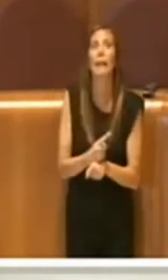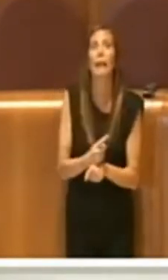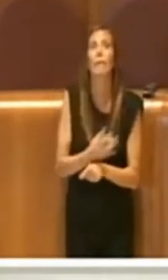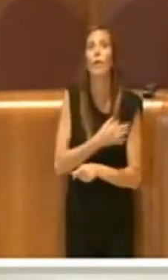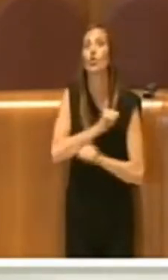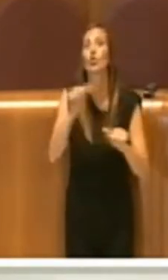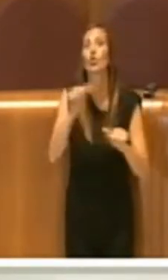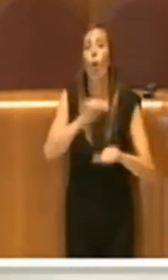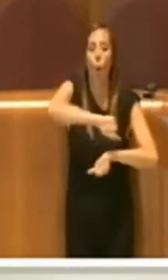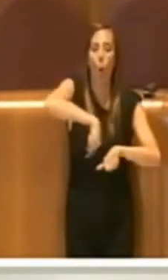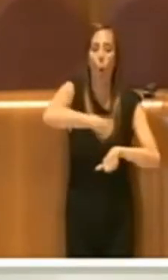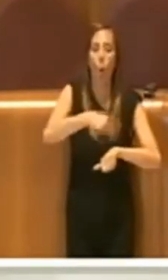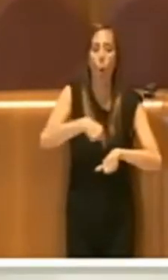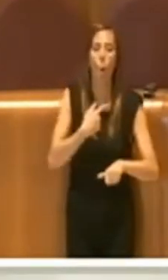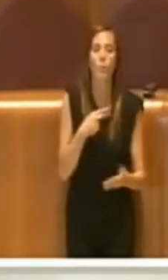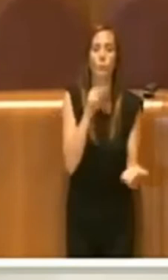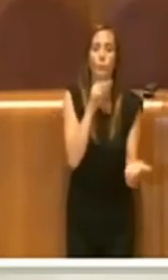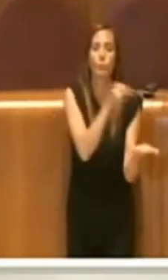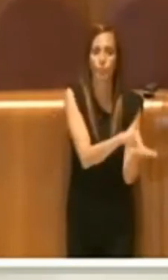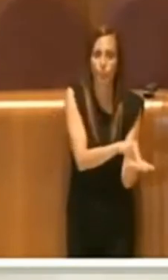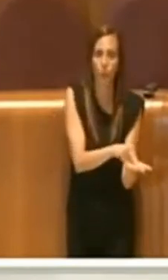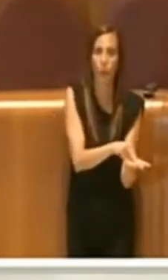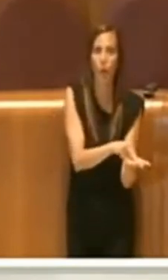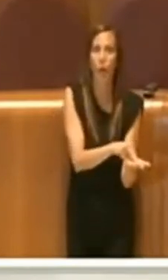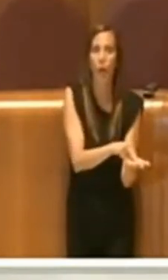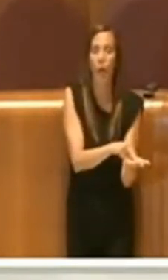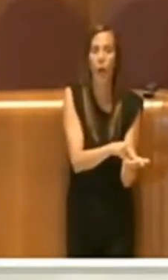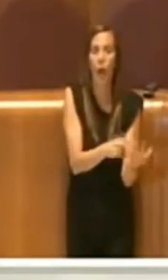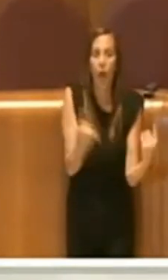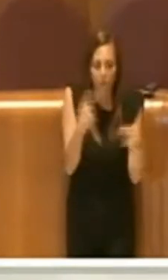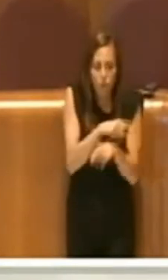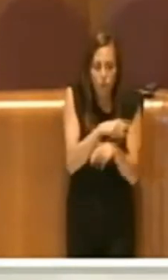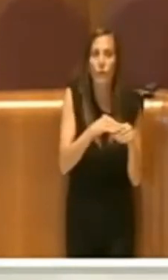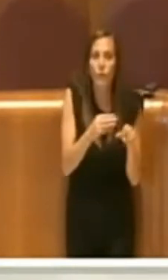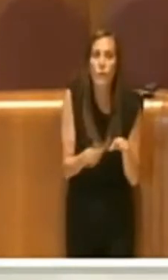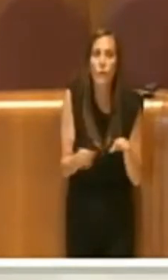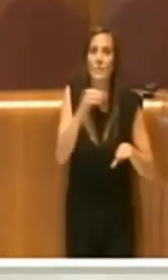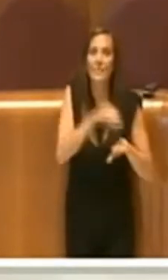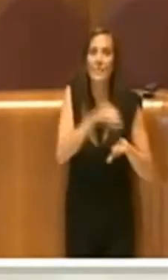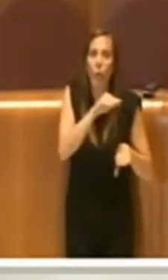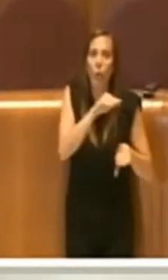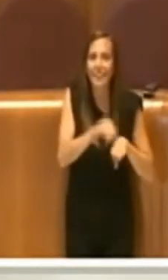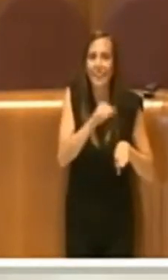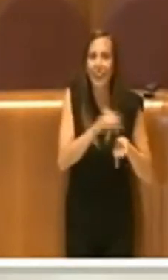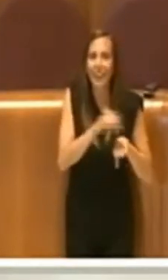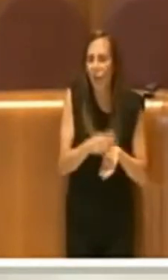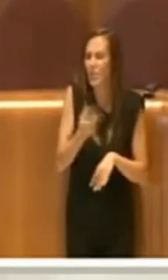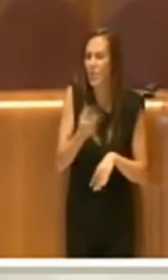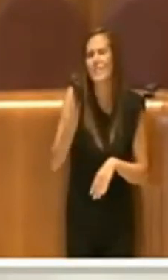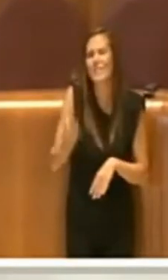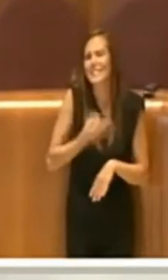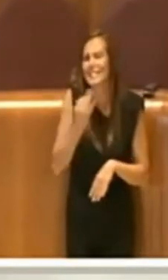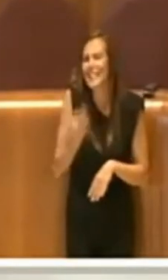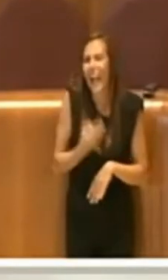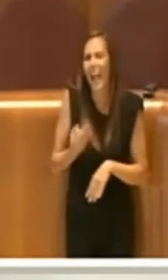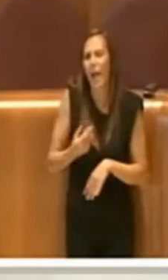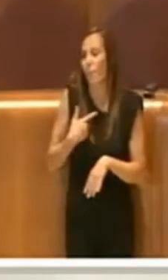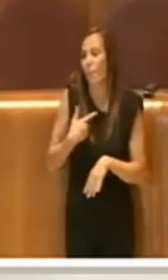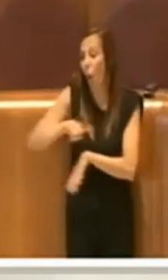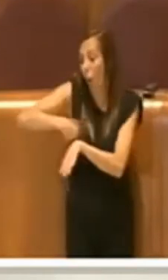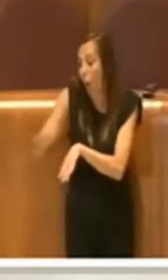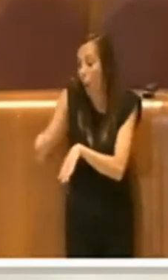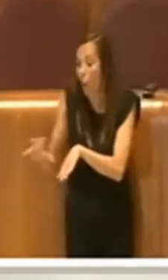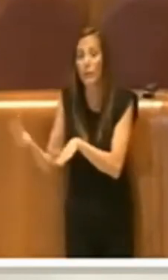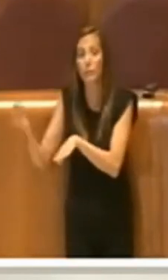loro assegnate, quando in realtà facevano anche lavoro supplementare. Lo abbiamo sempre detto che erano state messe molte ore in più per